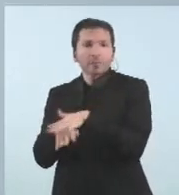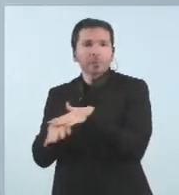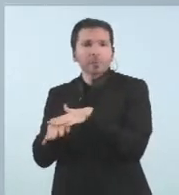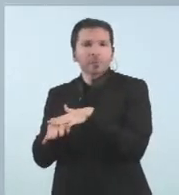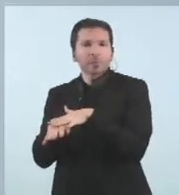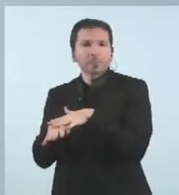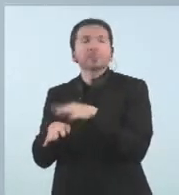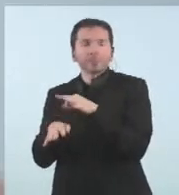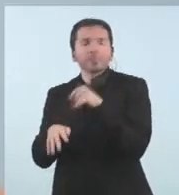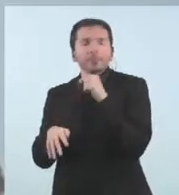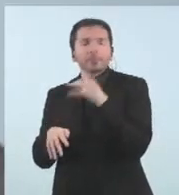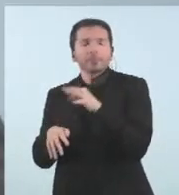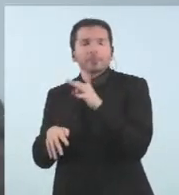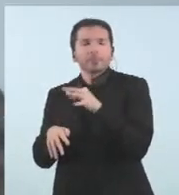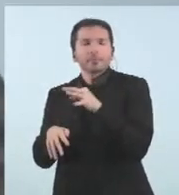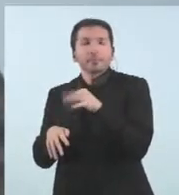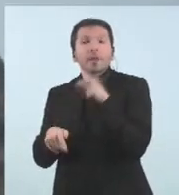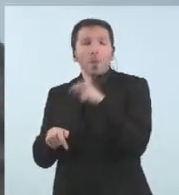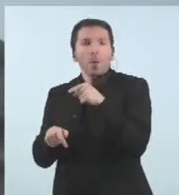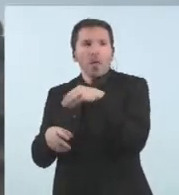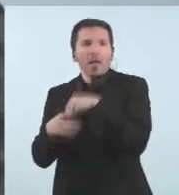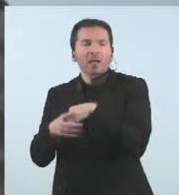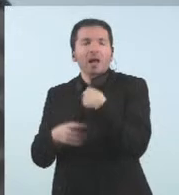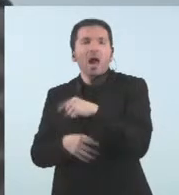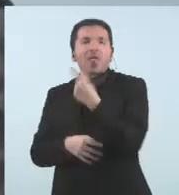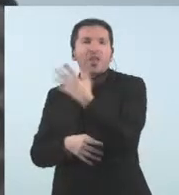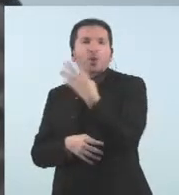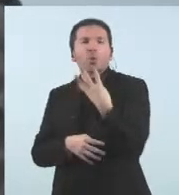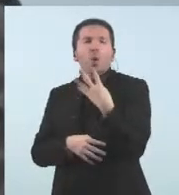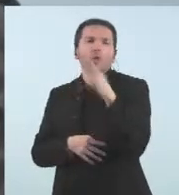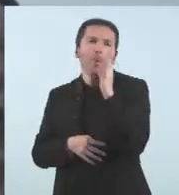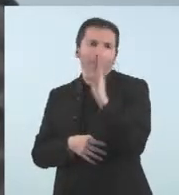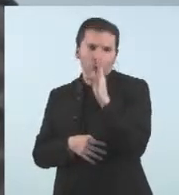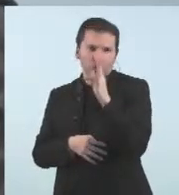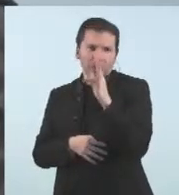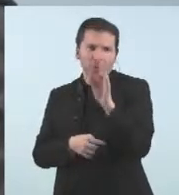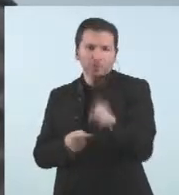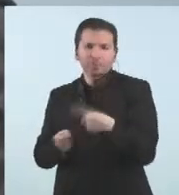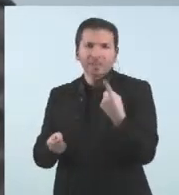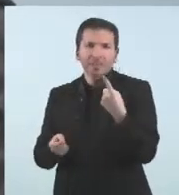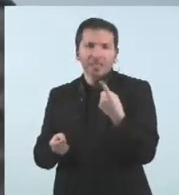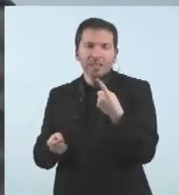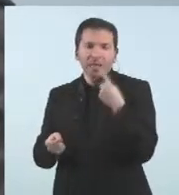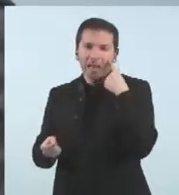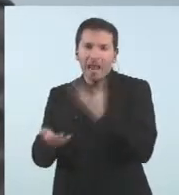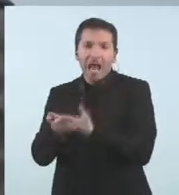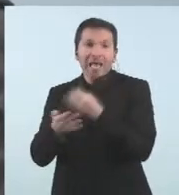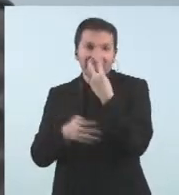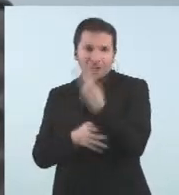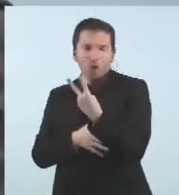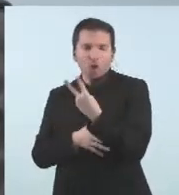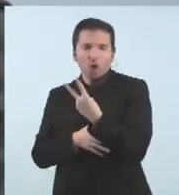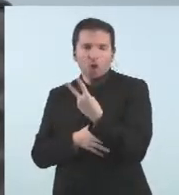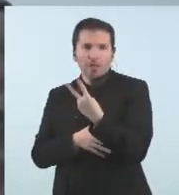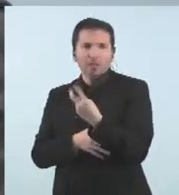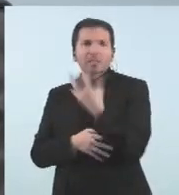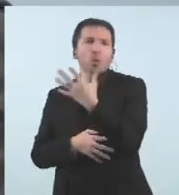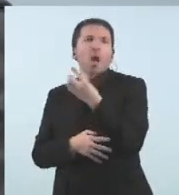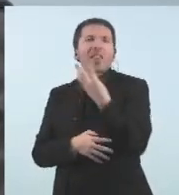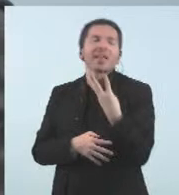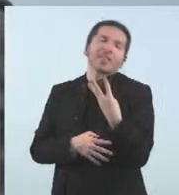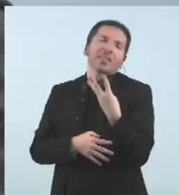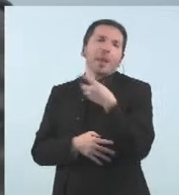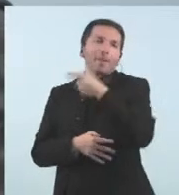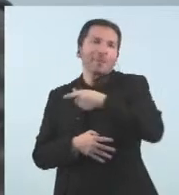1.832 proves, 54 persones positives, i en el segon, 1.396 proves, 53 persones positives.